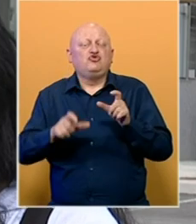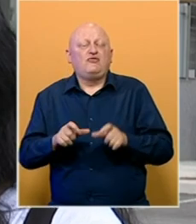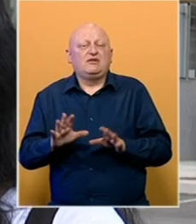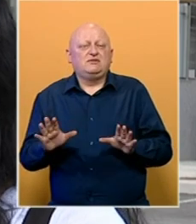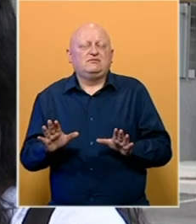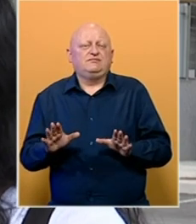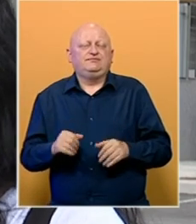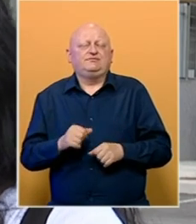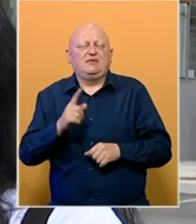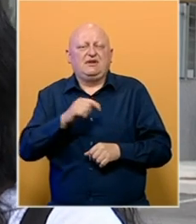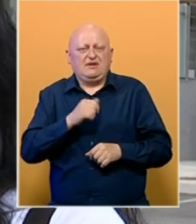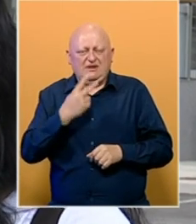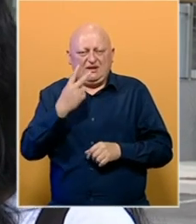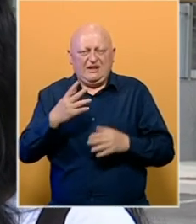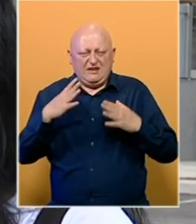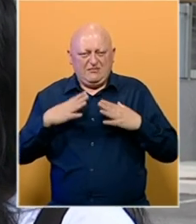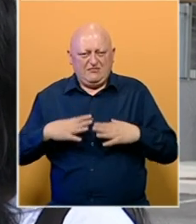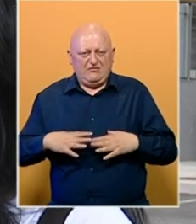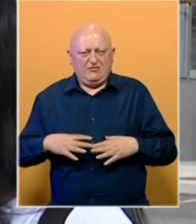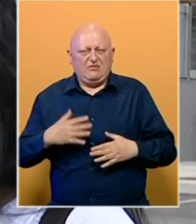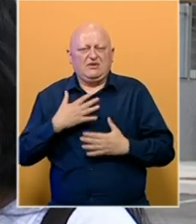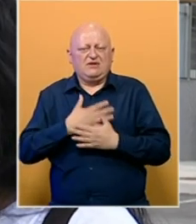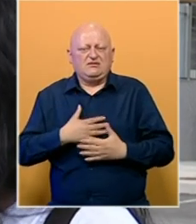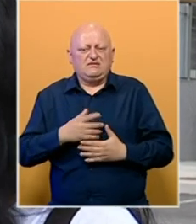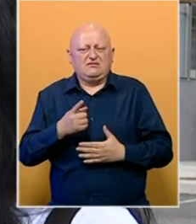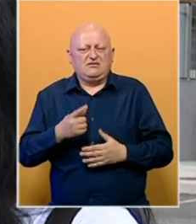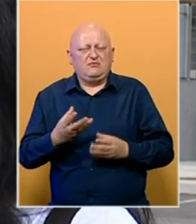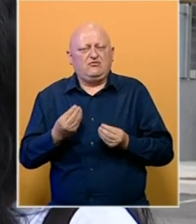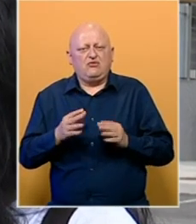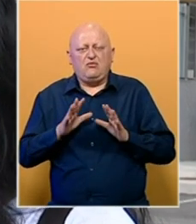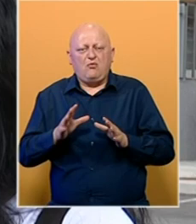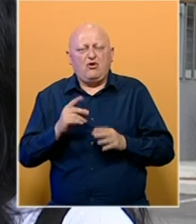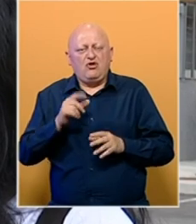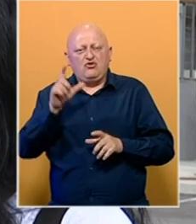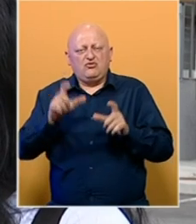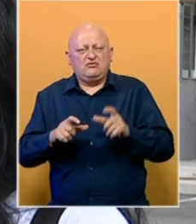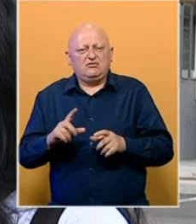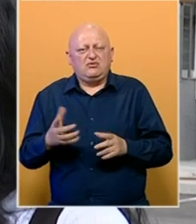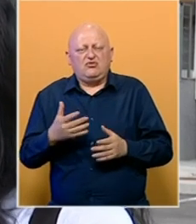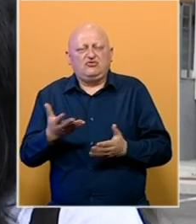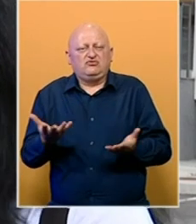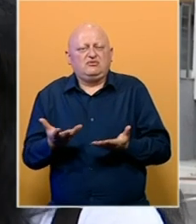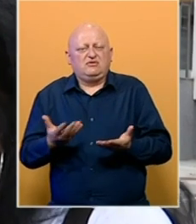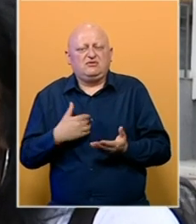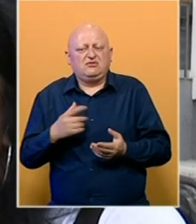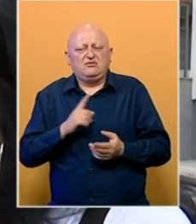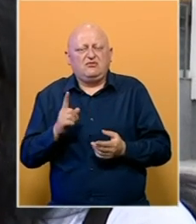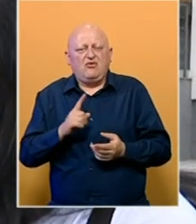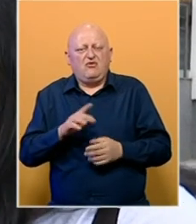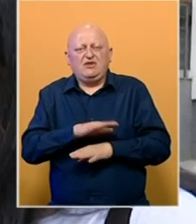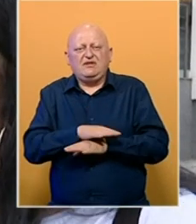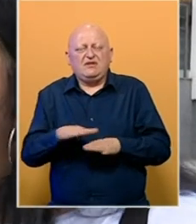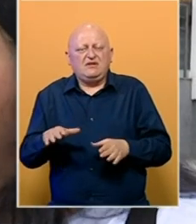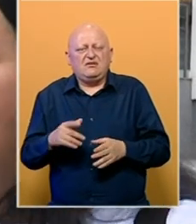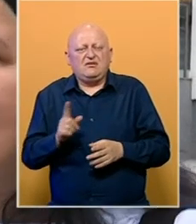da je čovjek i da je gledao na mir i da se volimo, ali tolika je mršnja u ljude, ušla ljudima i ja ne znam od čega ovo. Ovo nikad nije bilo.